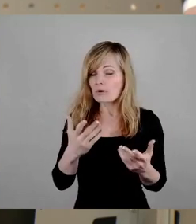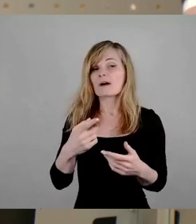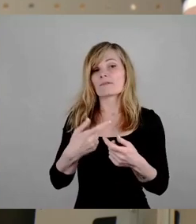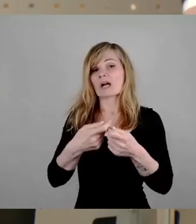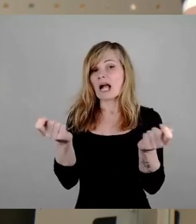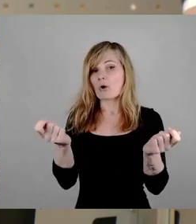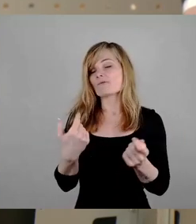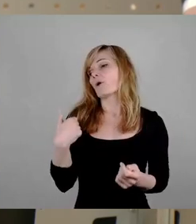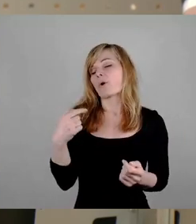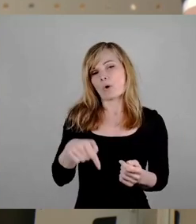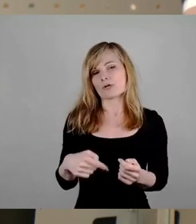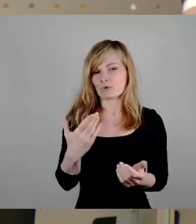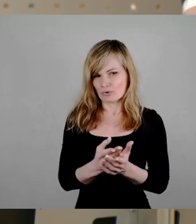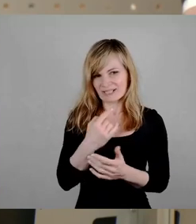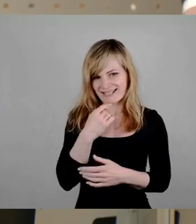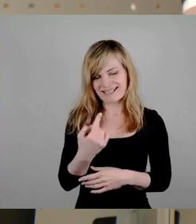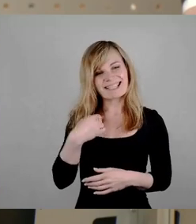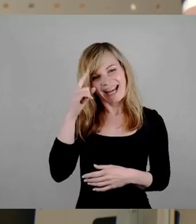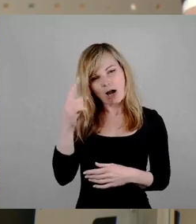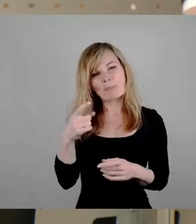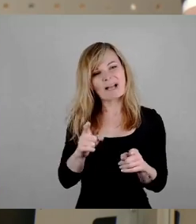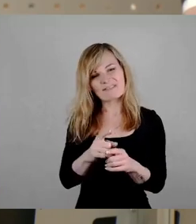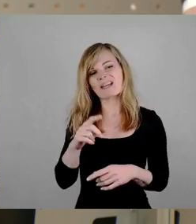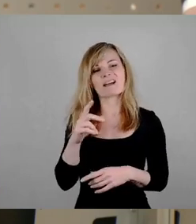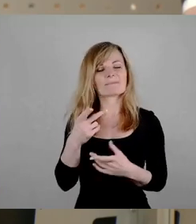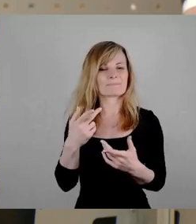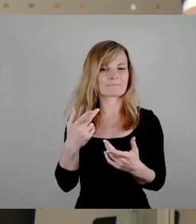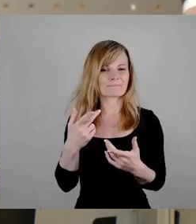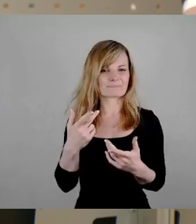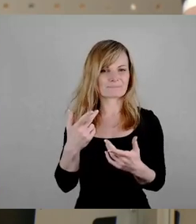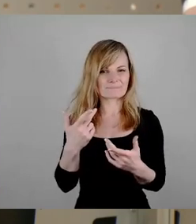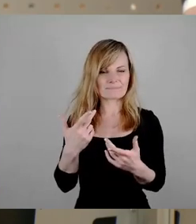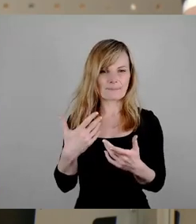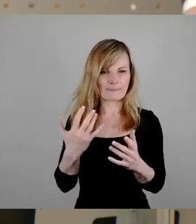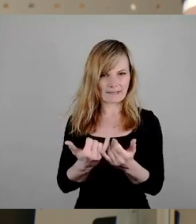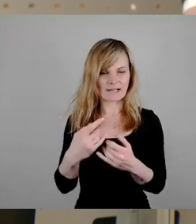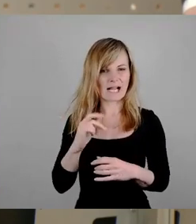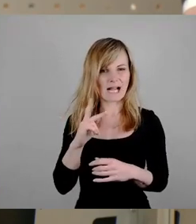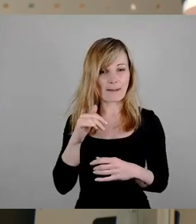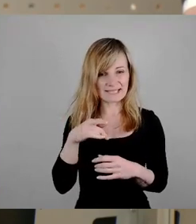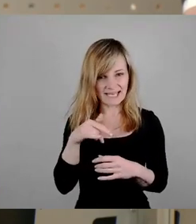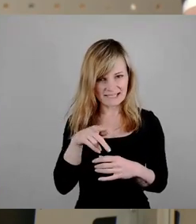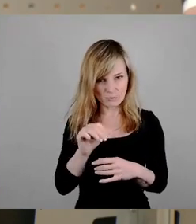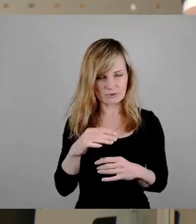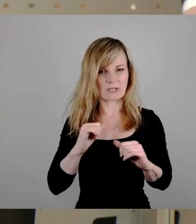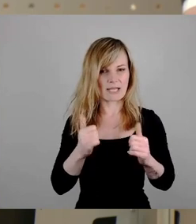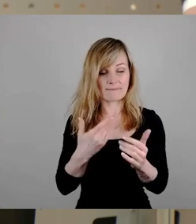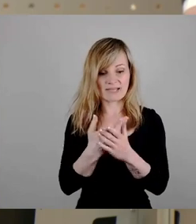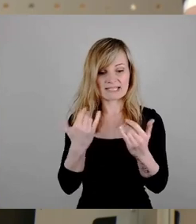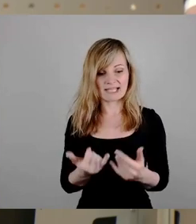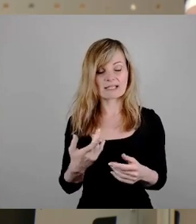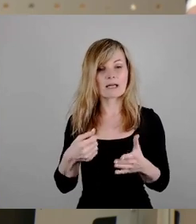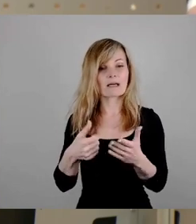ich habe es heute schon mal gesagt, ich glaube, wir leben im Kapitalismus, oder? Wenn jetzt sozusagen ein Druck entsteht, dass mehr Leute